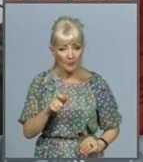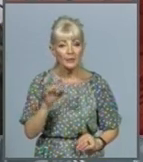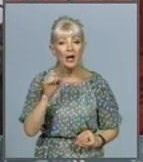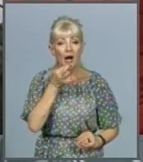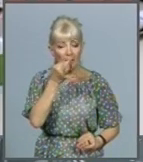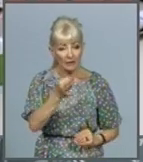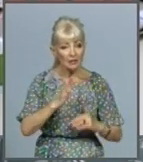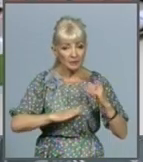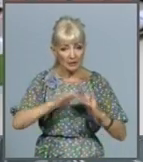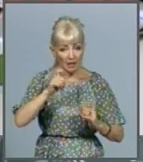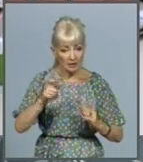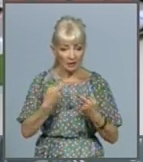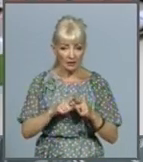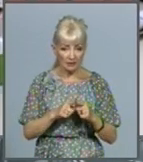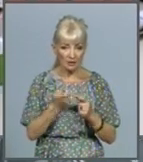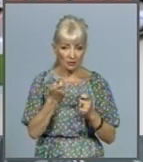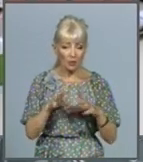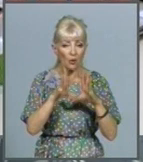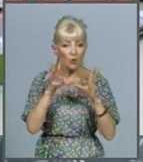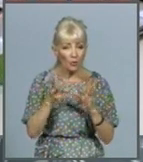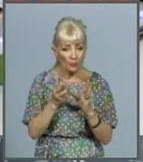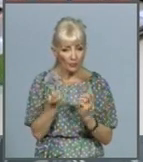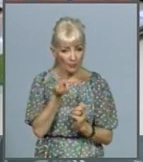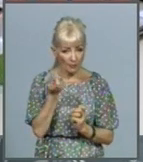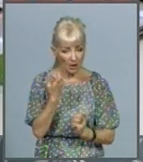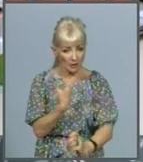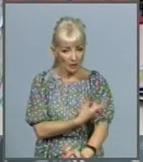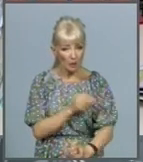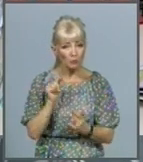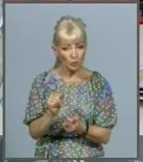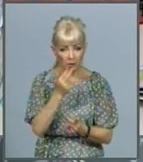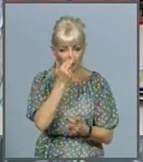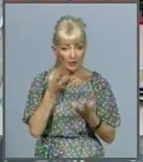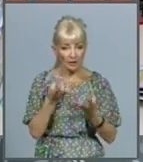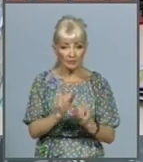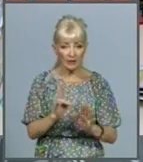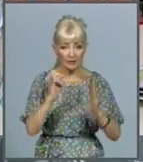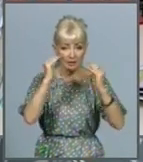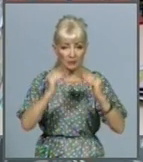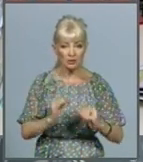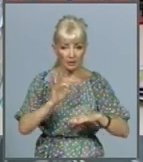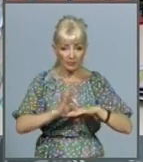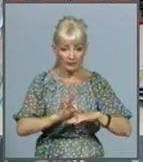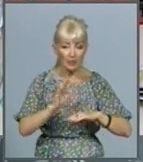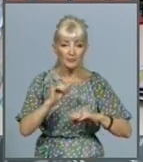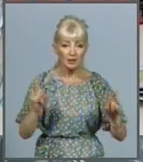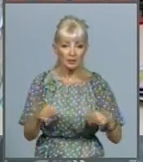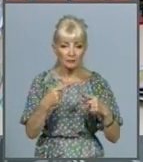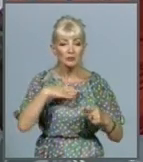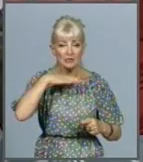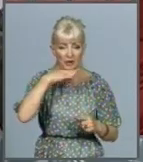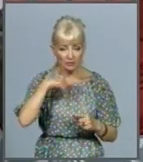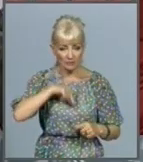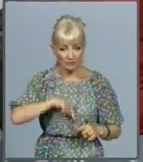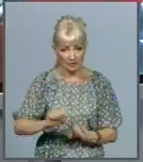такий незначний обсяг охоплення щепленнями проти грипу не впливає на зниження захворюваності та не створює достатнього імунного прошарку серед